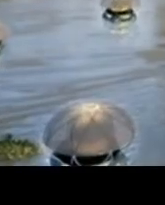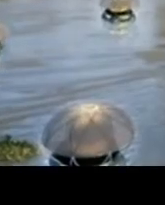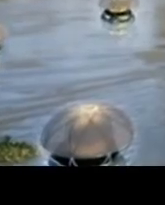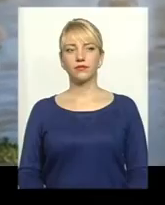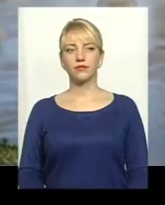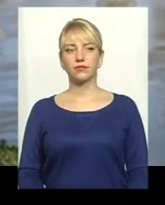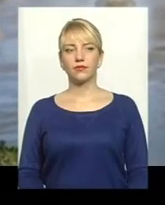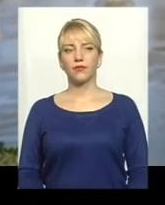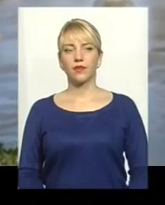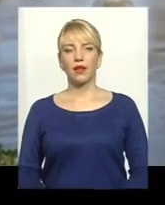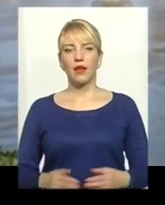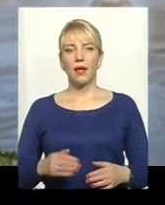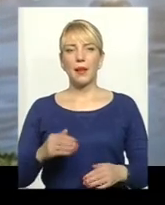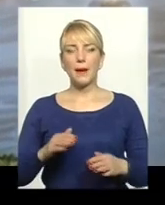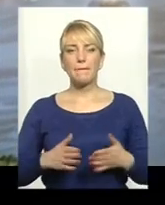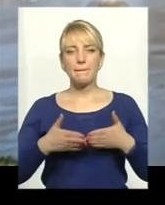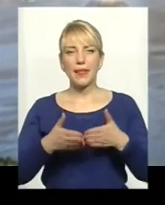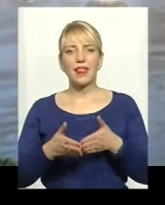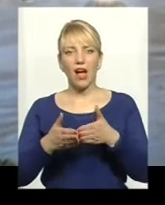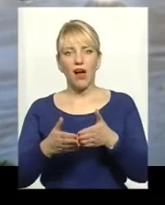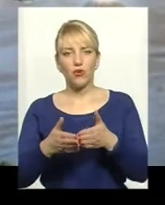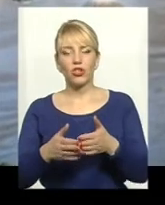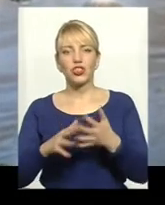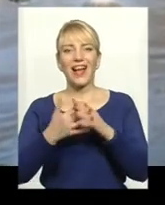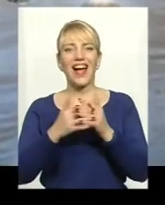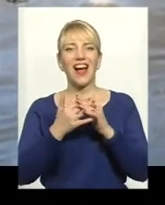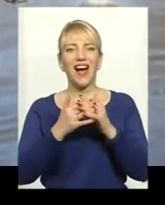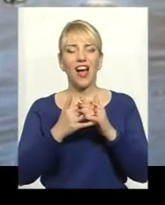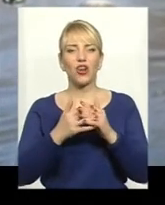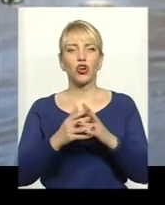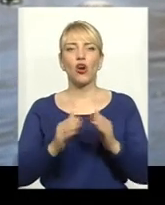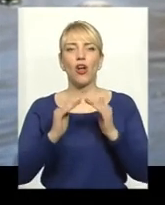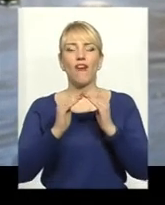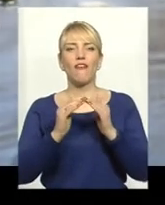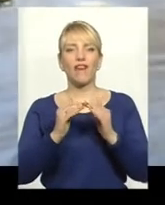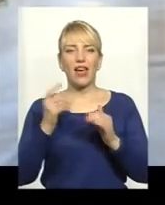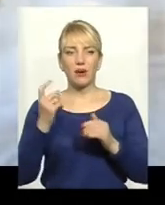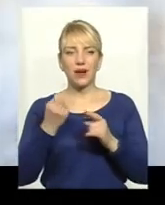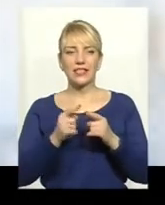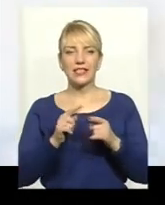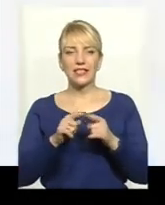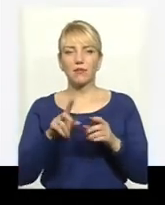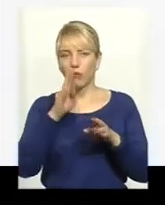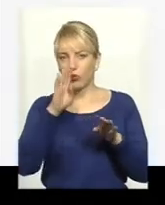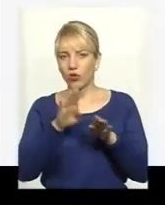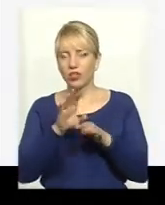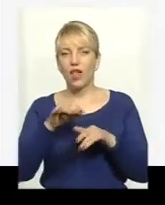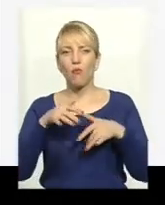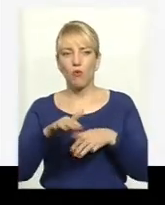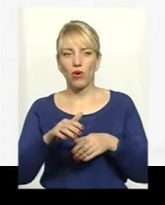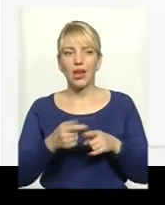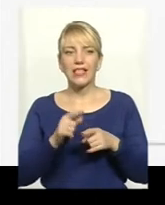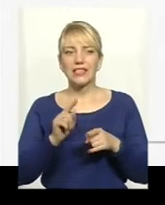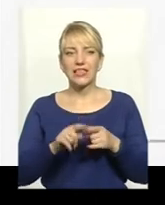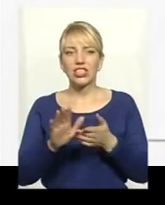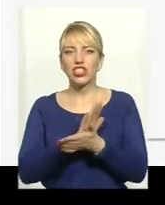Плаваюча агроферма від дизайнера Жанін Ханг насправді нагадує медузу. Тільки вона не жалеподібна, а скляно-панельно-сонячна. Одночасно